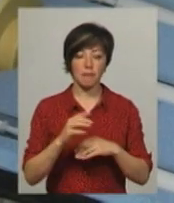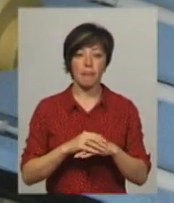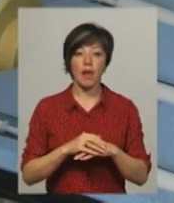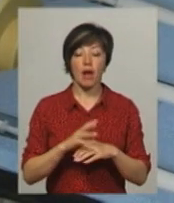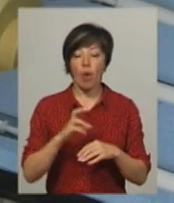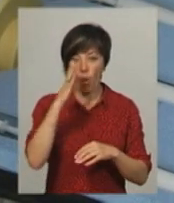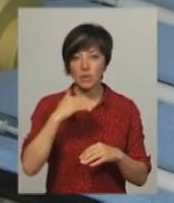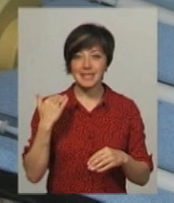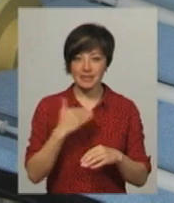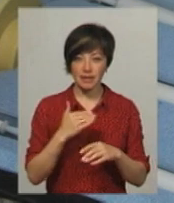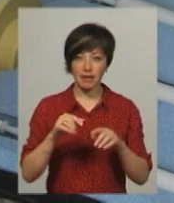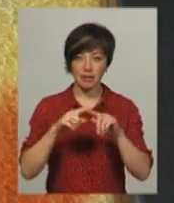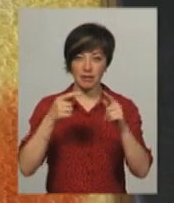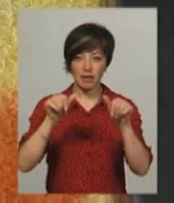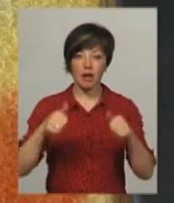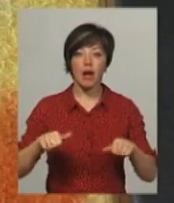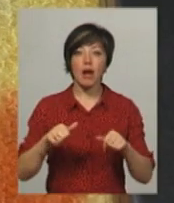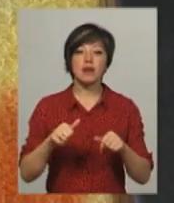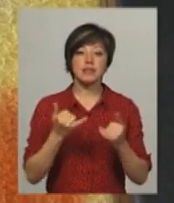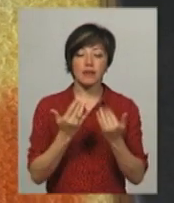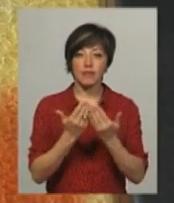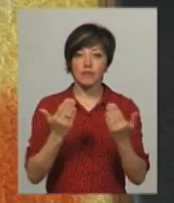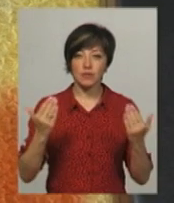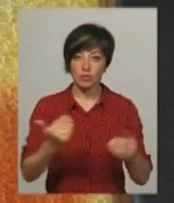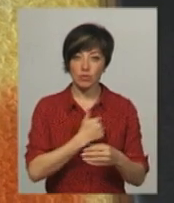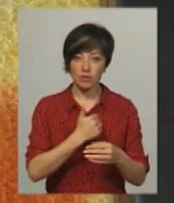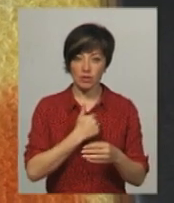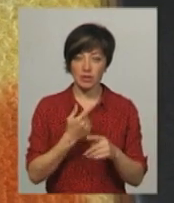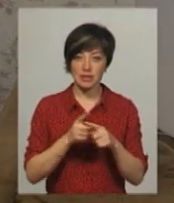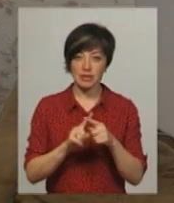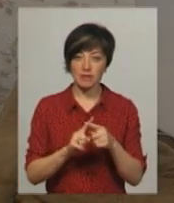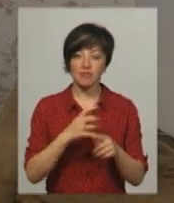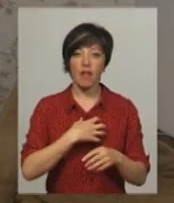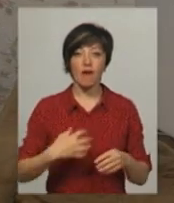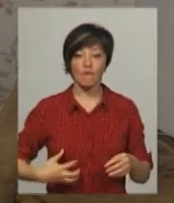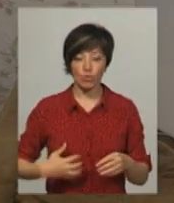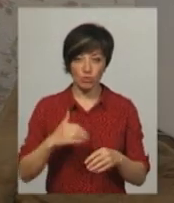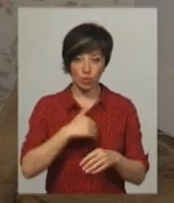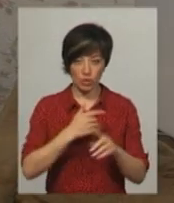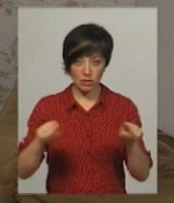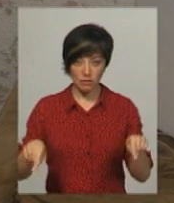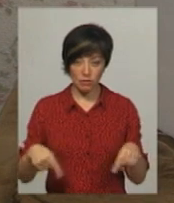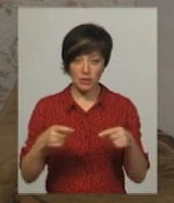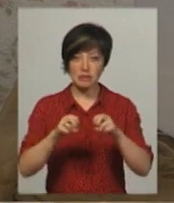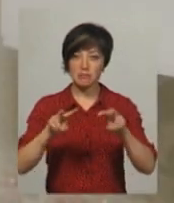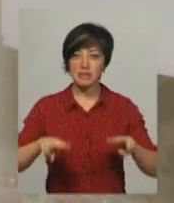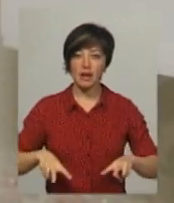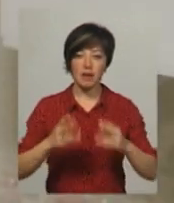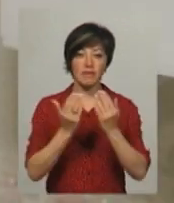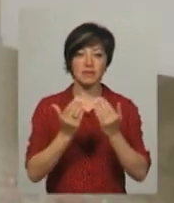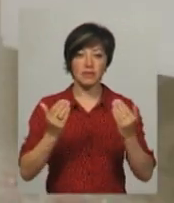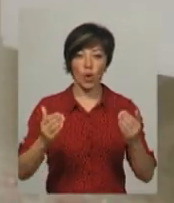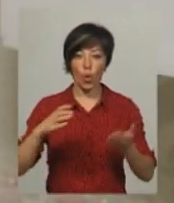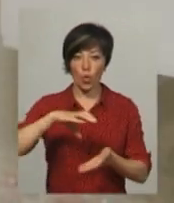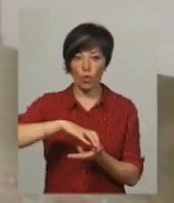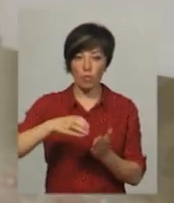вирішується питання про створення постійно діючої експозиції музею мініатюрної скульптури в Славуті. Для цього метець створює спеціальні експозиційні